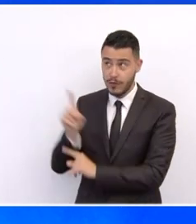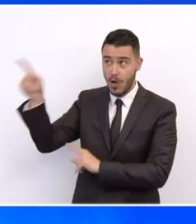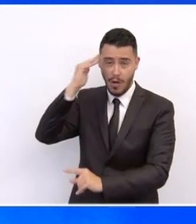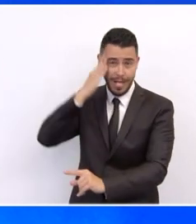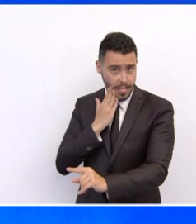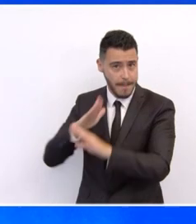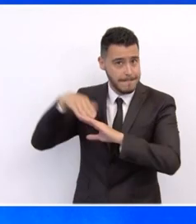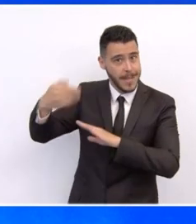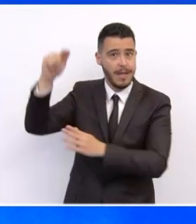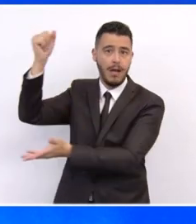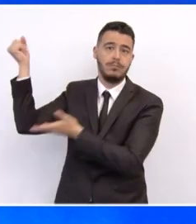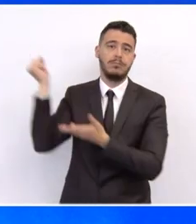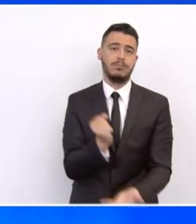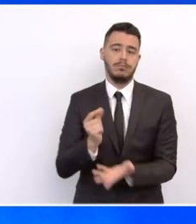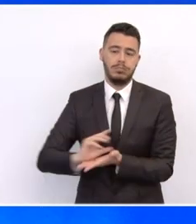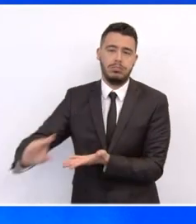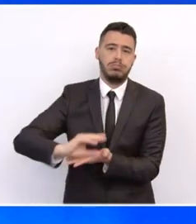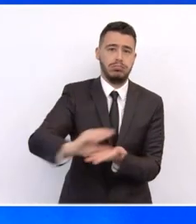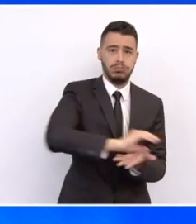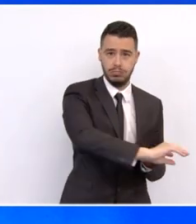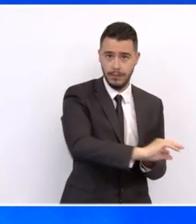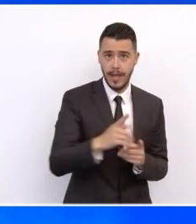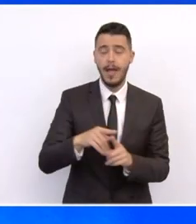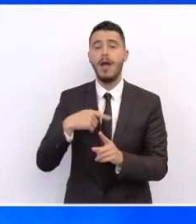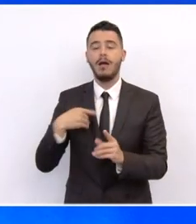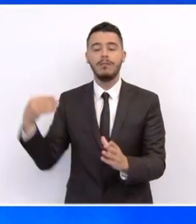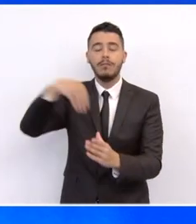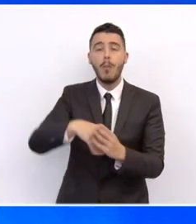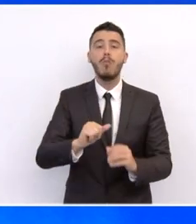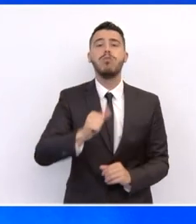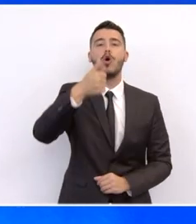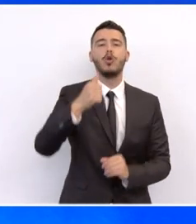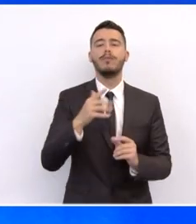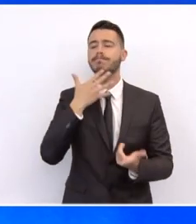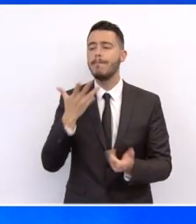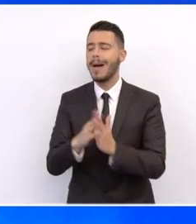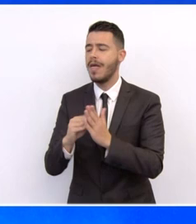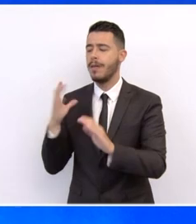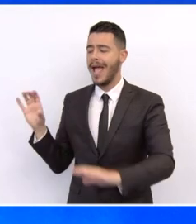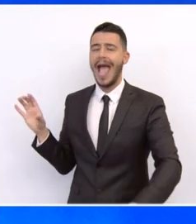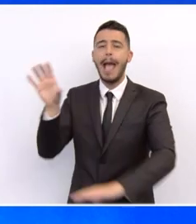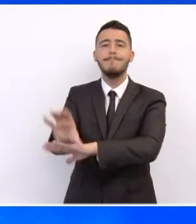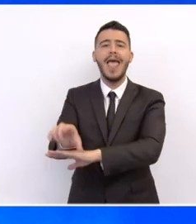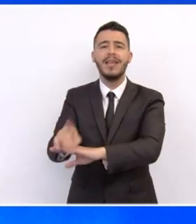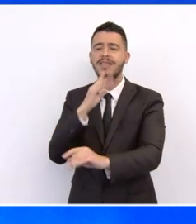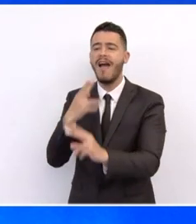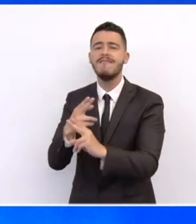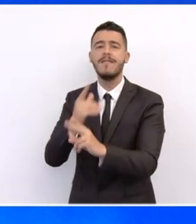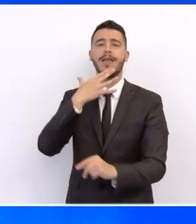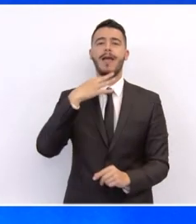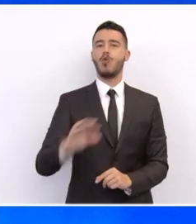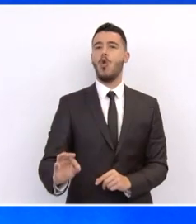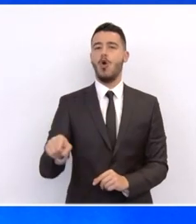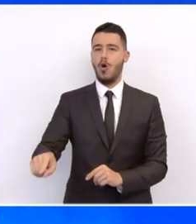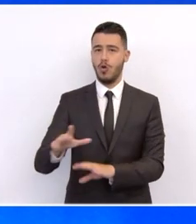σχέδιο που να αναλύει, πρώτον, το γιατί είναι αναγκαία κάθε επένδυση που προτείνεται. Δεύτερον, ποια είναι τα διαφορετικά προβλήματα της